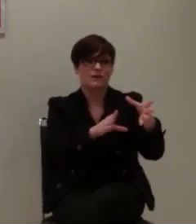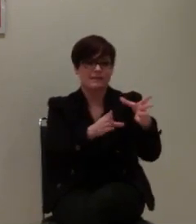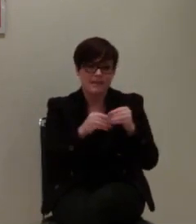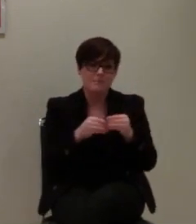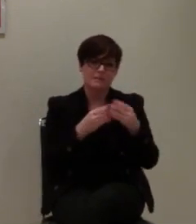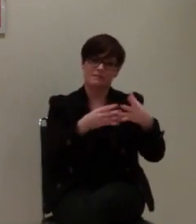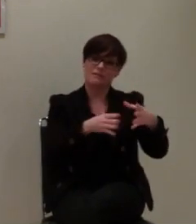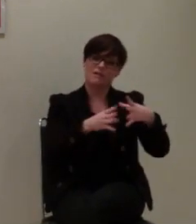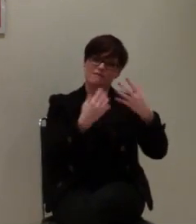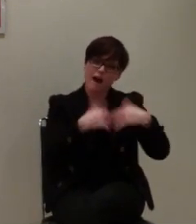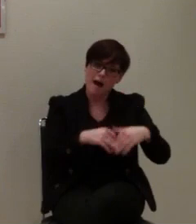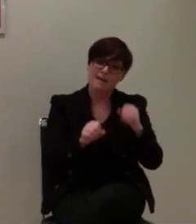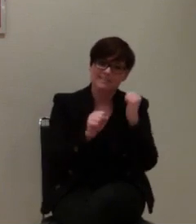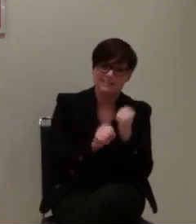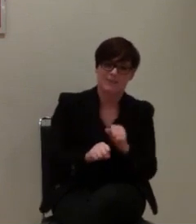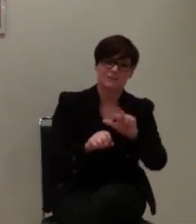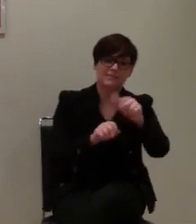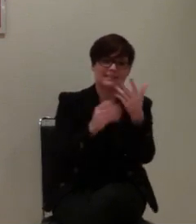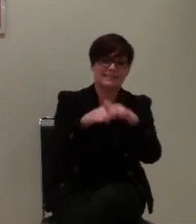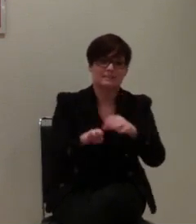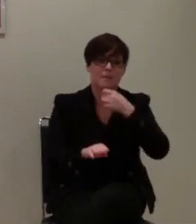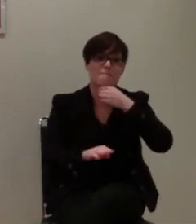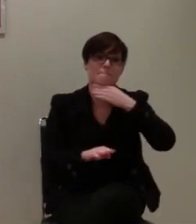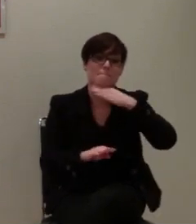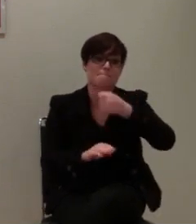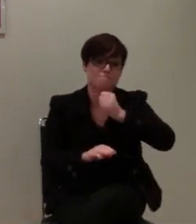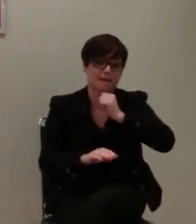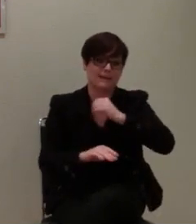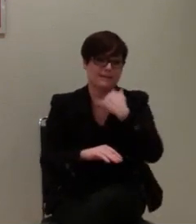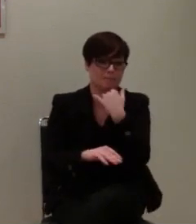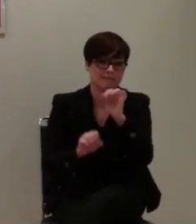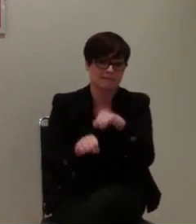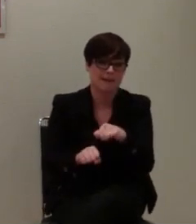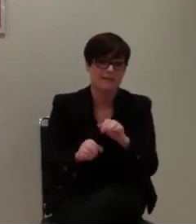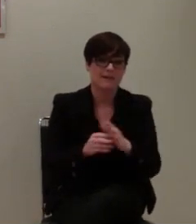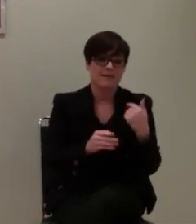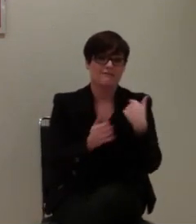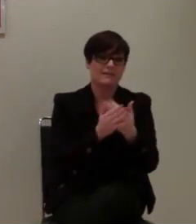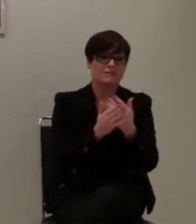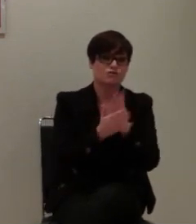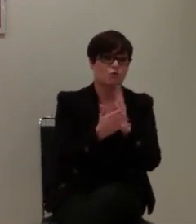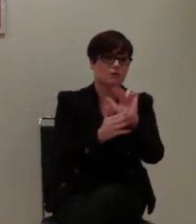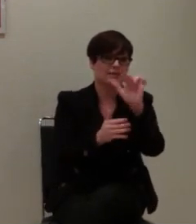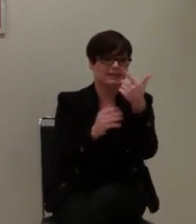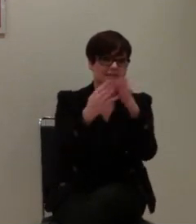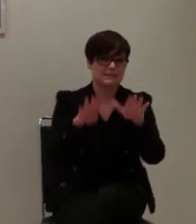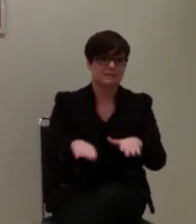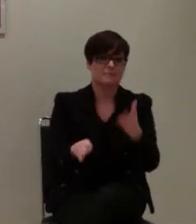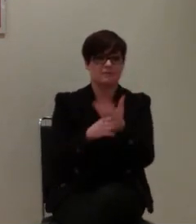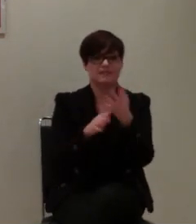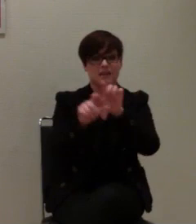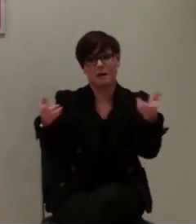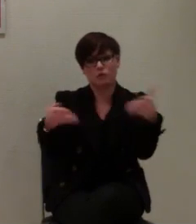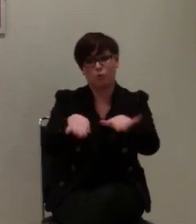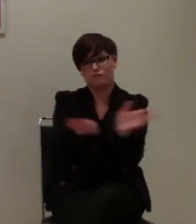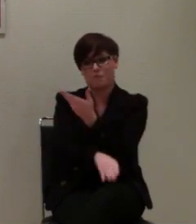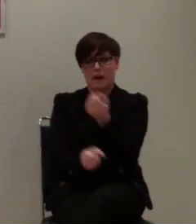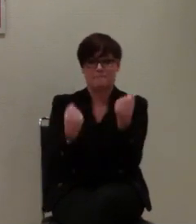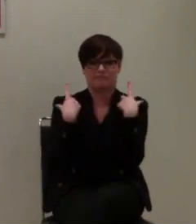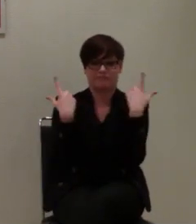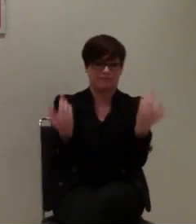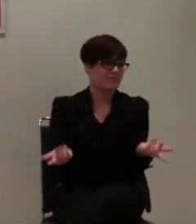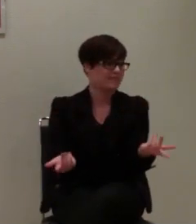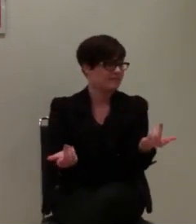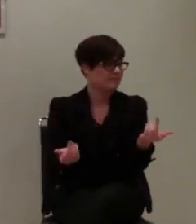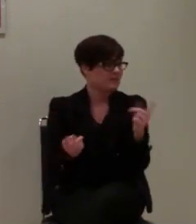verarbeiten können und am 3. Dezember darüber berichten können. Geht es am 3. Dezember raus, ist das Thema tot, dann ist es vorbei. Es muss